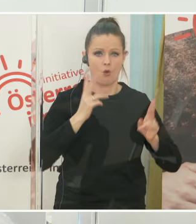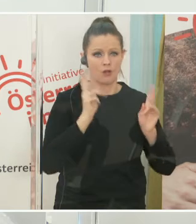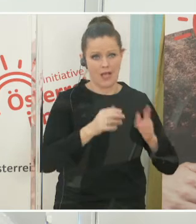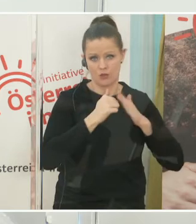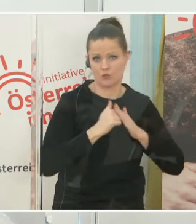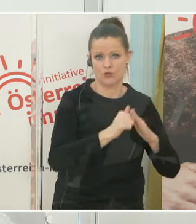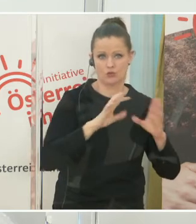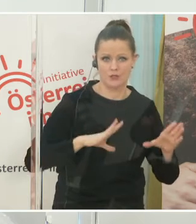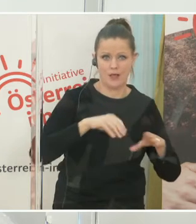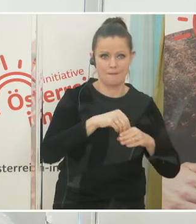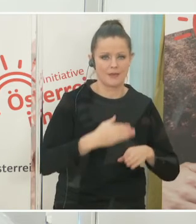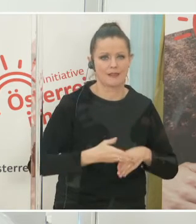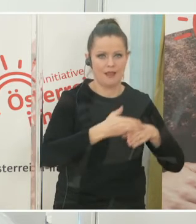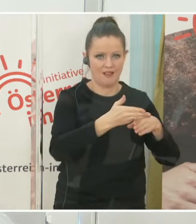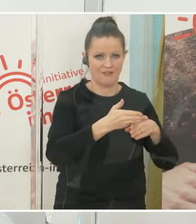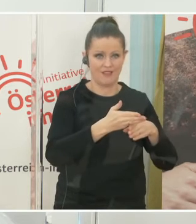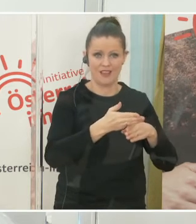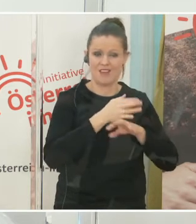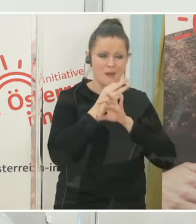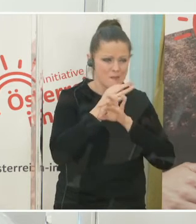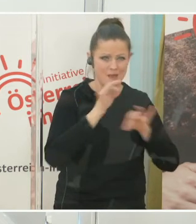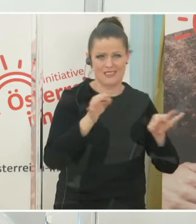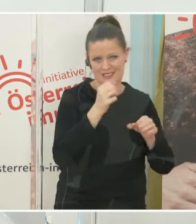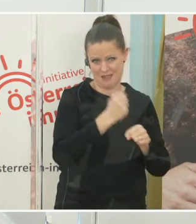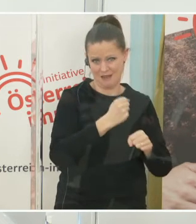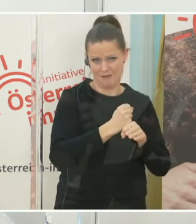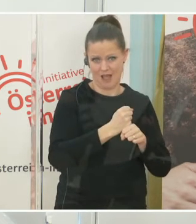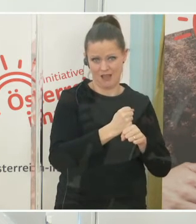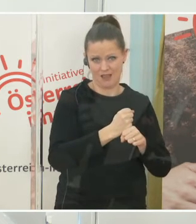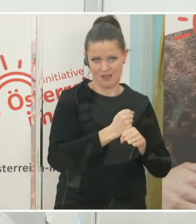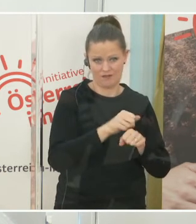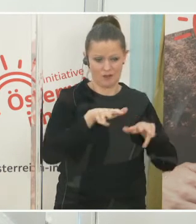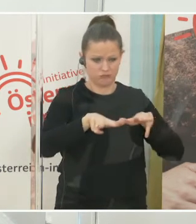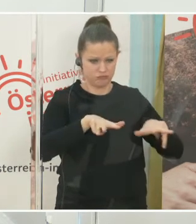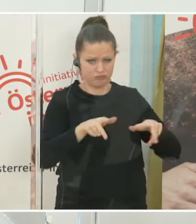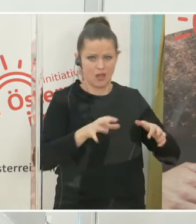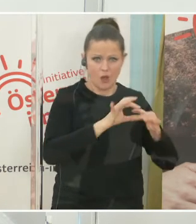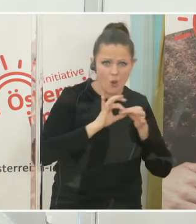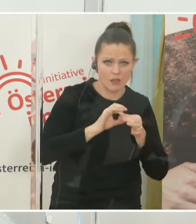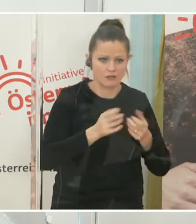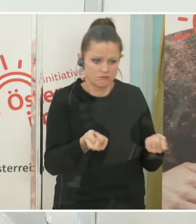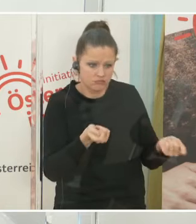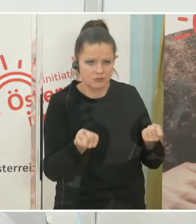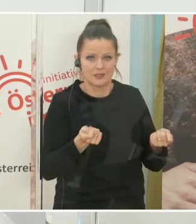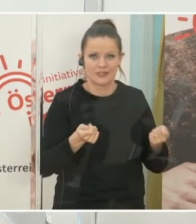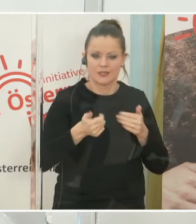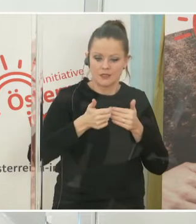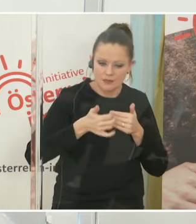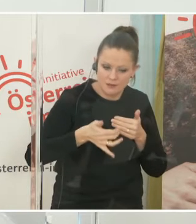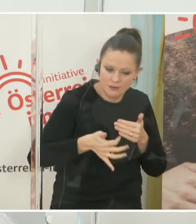hier zu dieser Versorgung. Wir tun unser Bestes, dass wir hier die ganze Logistik aufstellen und die wird sozusagen in den nächsten